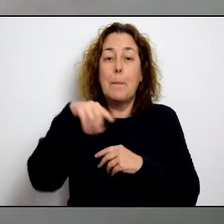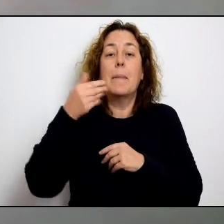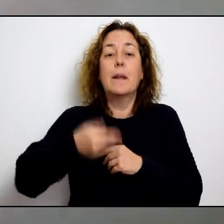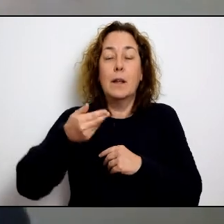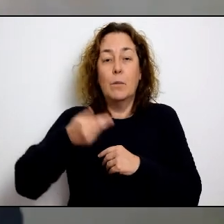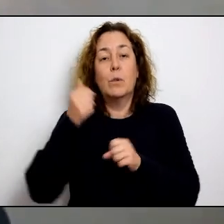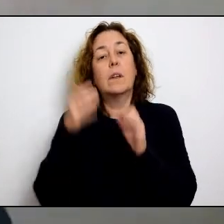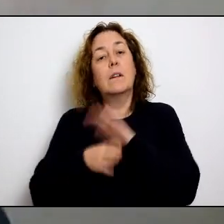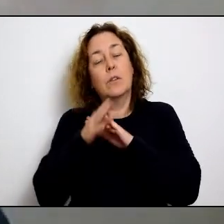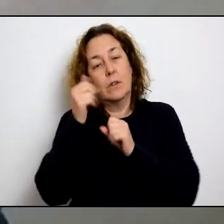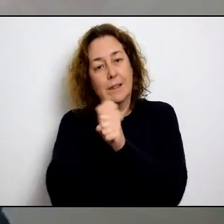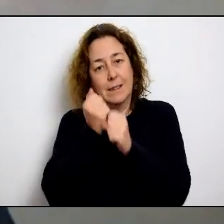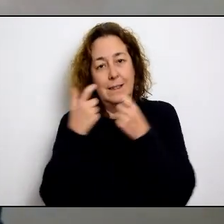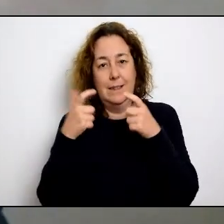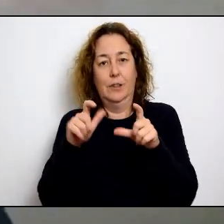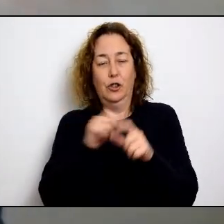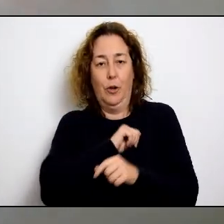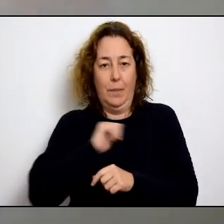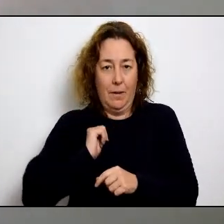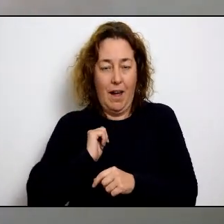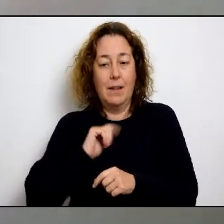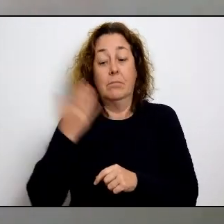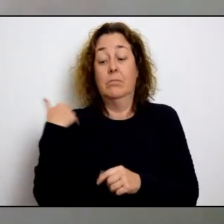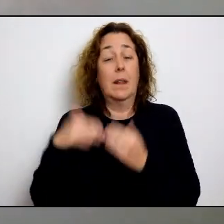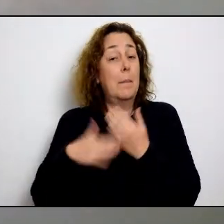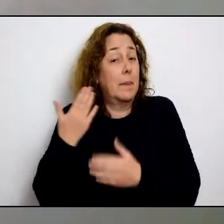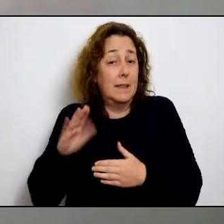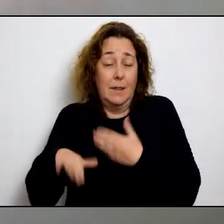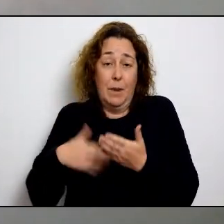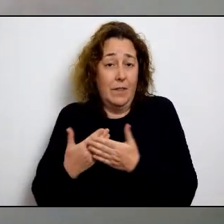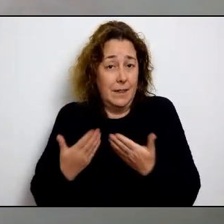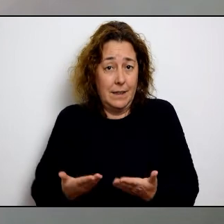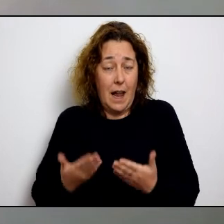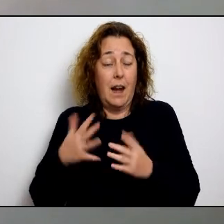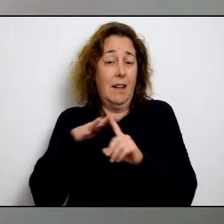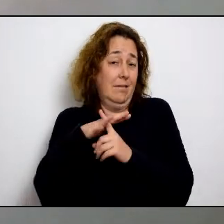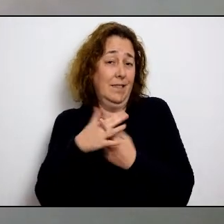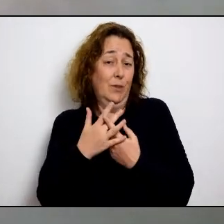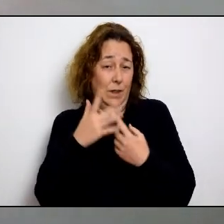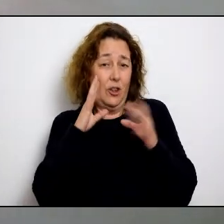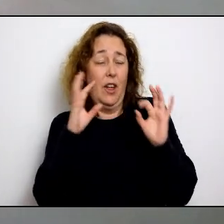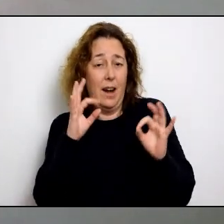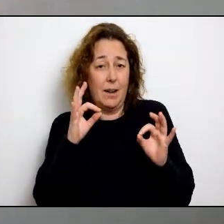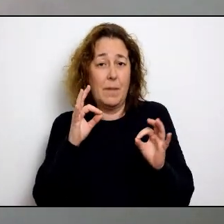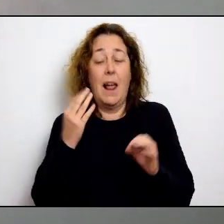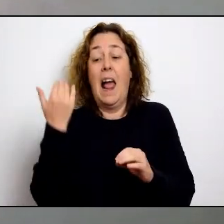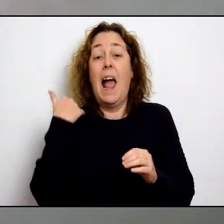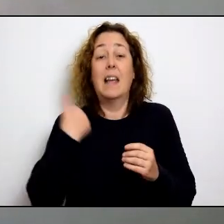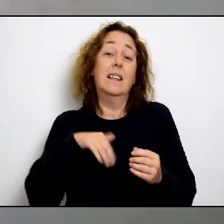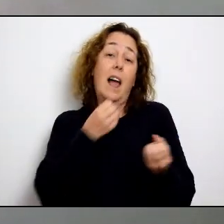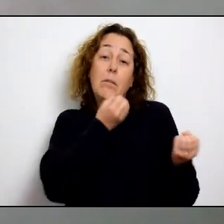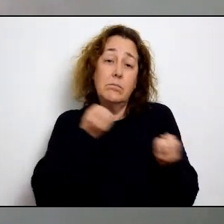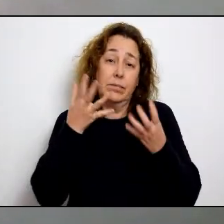pública per altra banda si dic que és important fer feina en l'administració pública no és menys important seguir fent feina amb el sector privat tal com